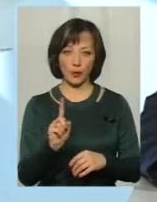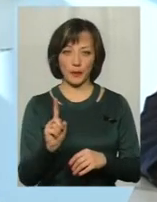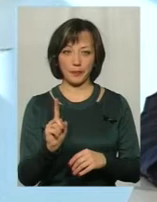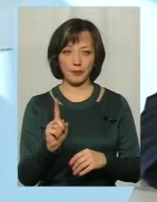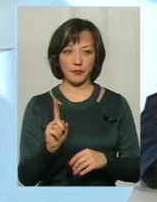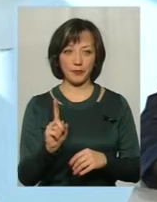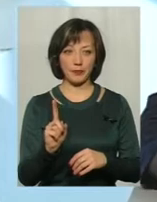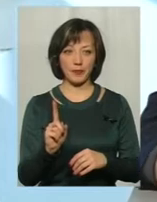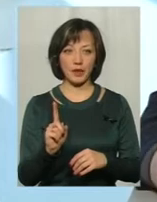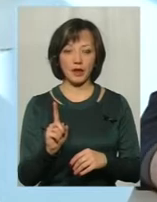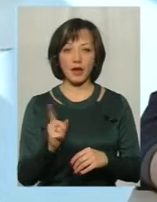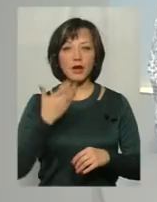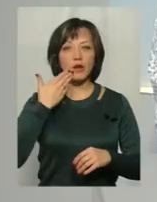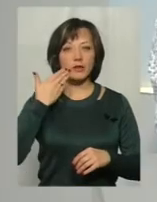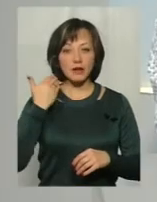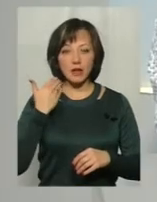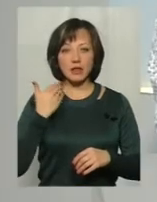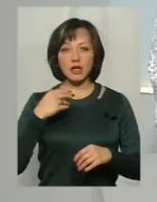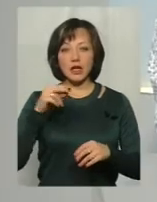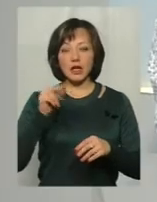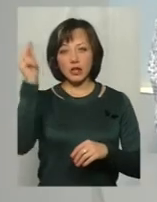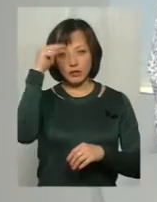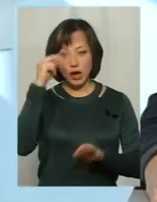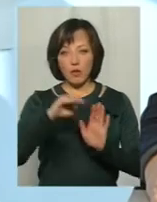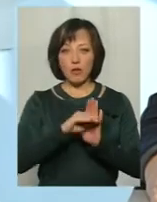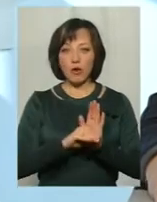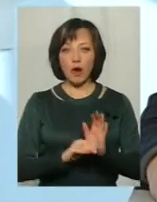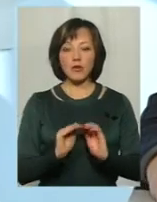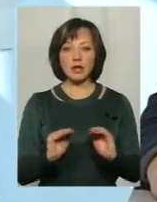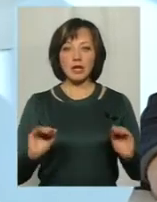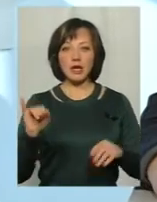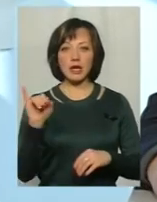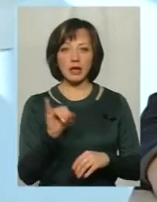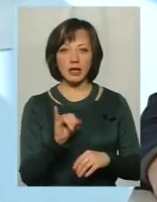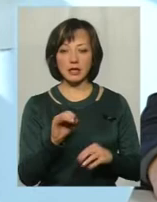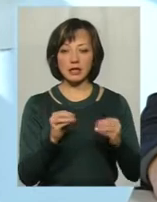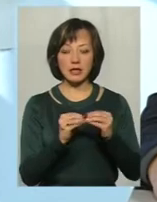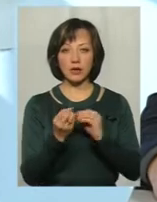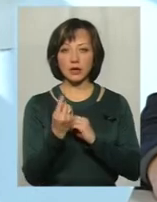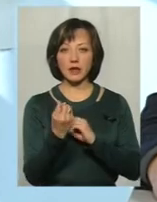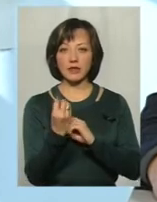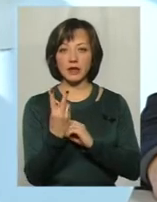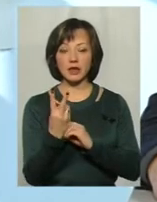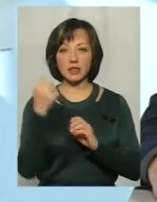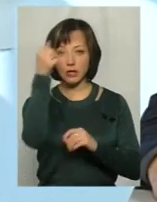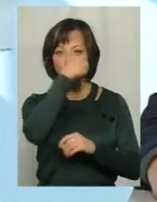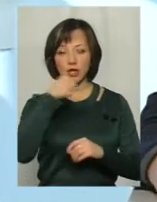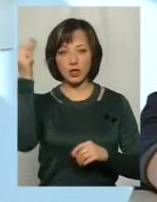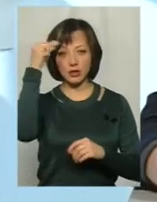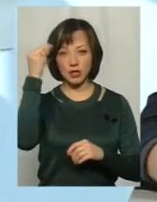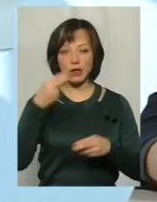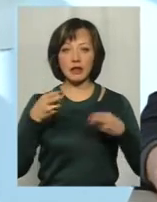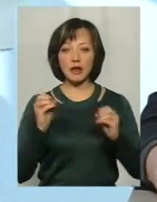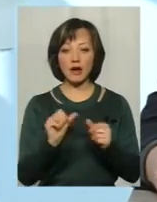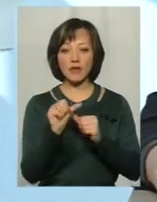розвантажити саму навчальну програму дітей і вийти на 10, 11, 12 рік навчання, де